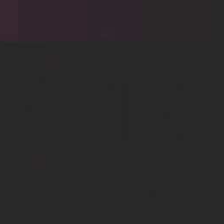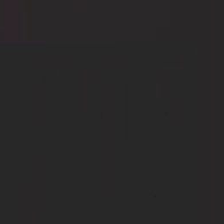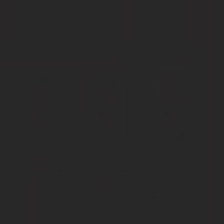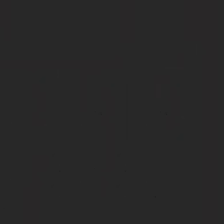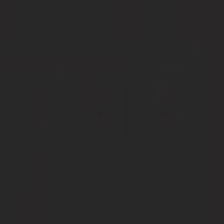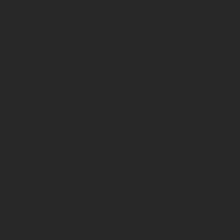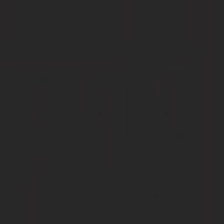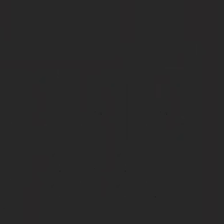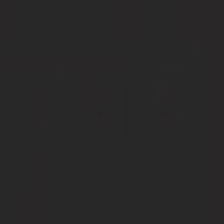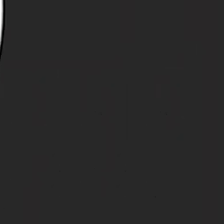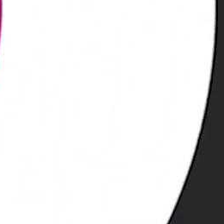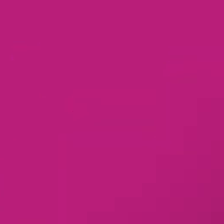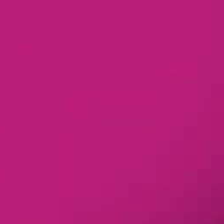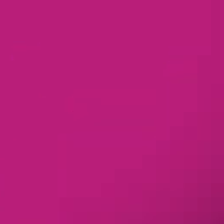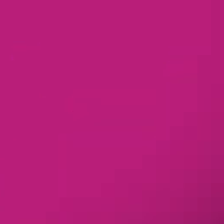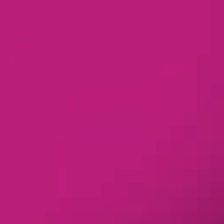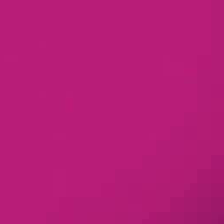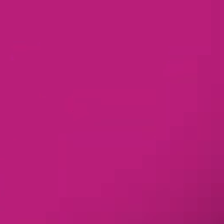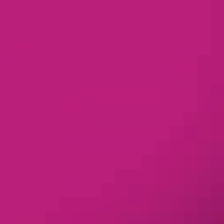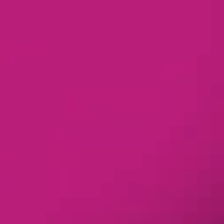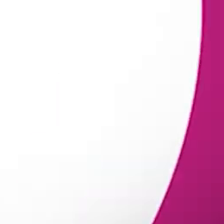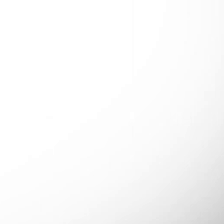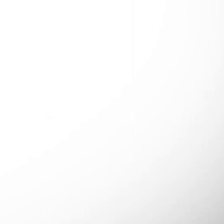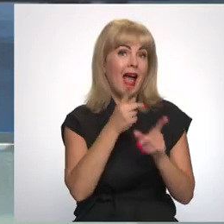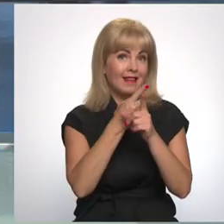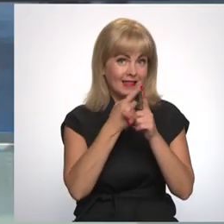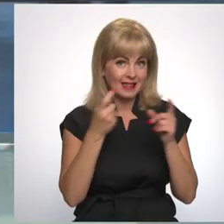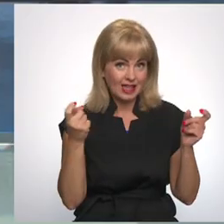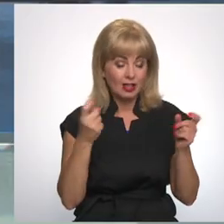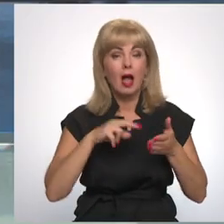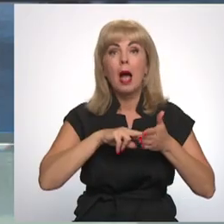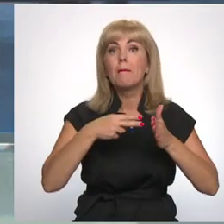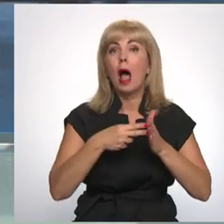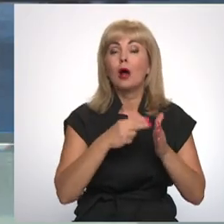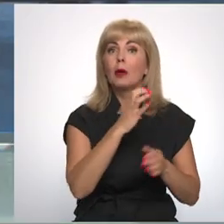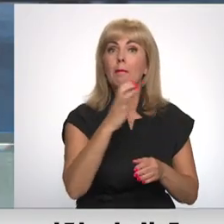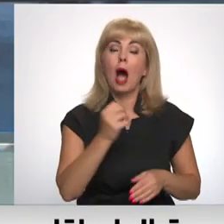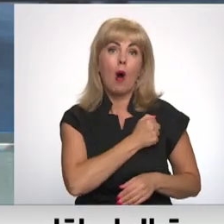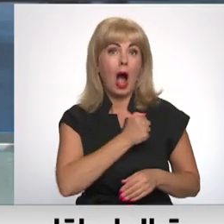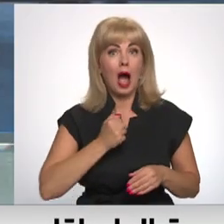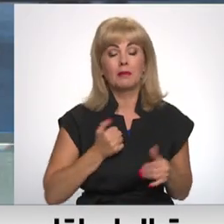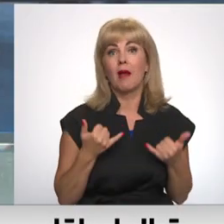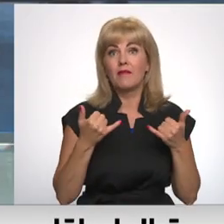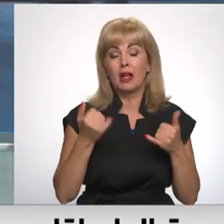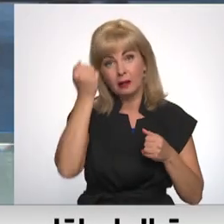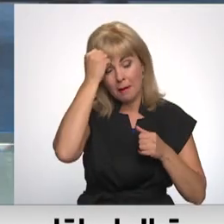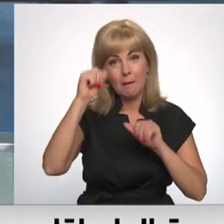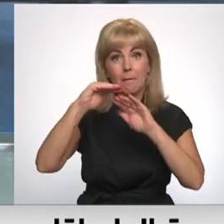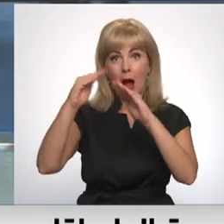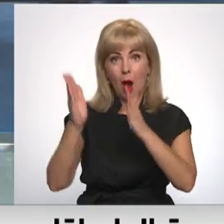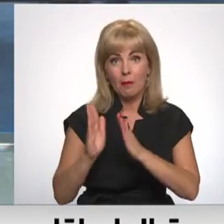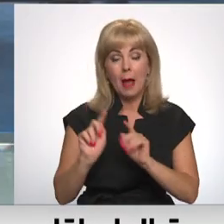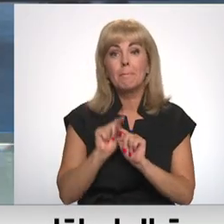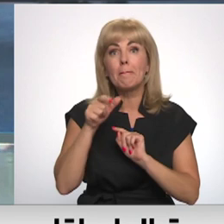Re! Viss ēters ir te! Plānots kā padomju armijai veltīto monumentu pārdaugavā,